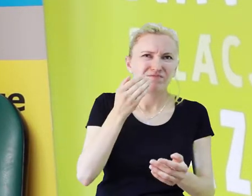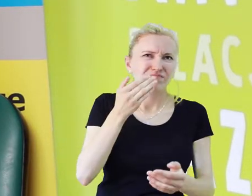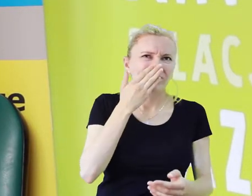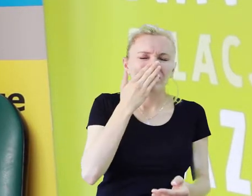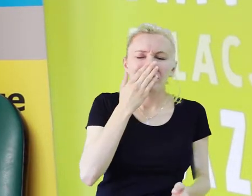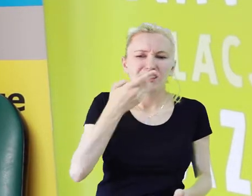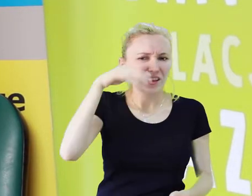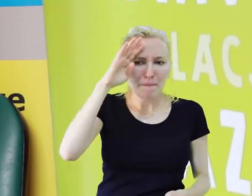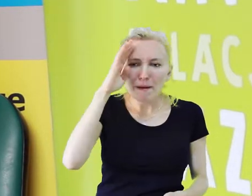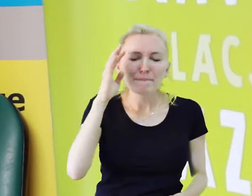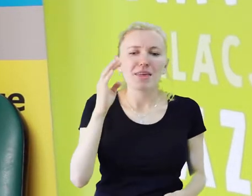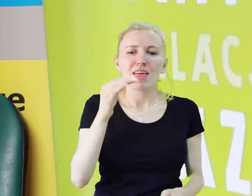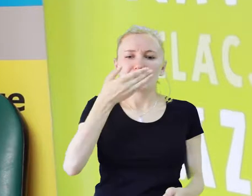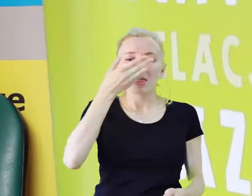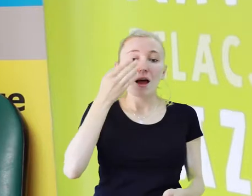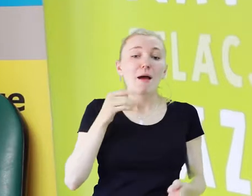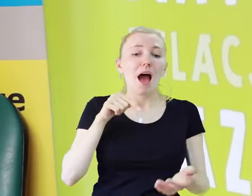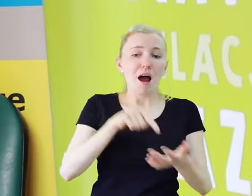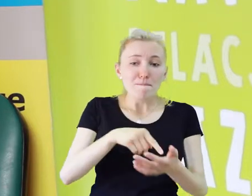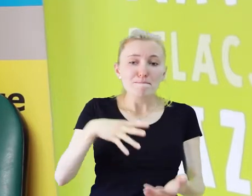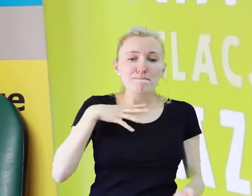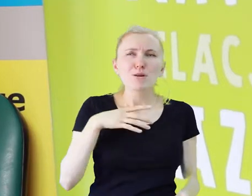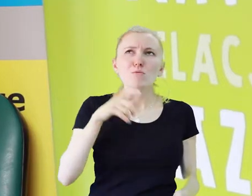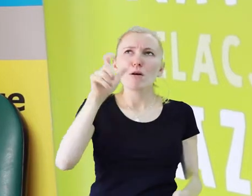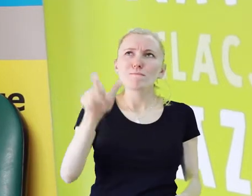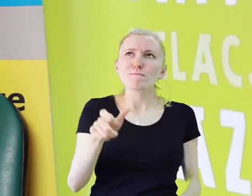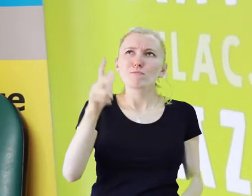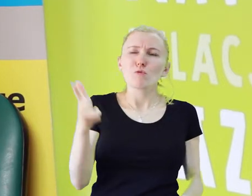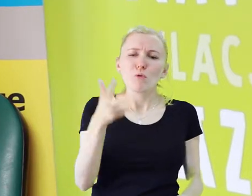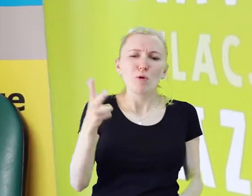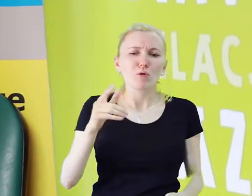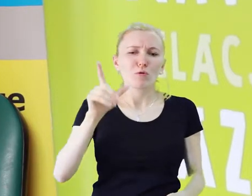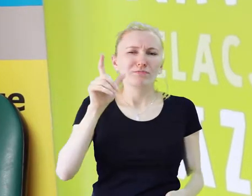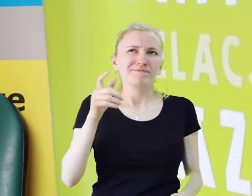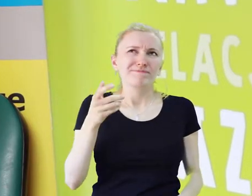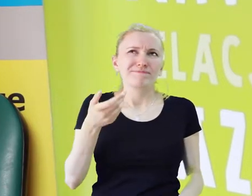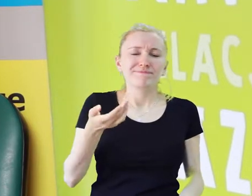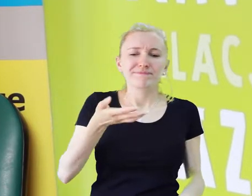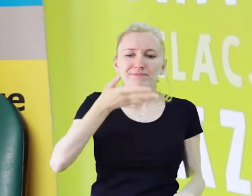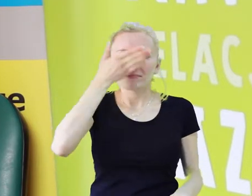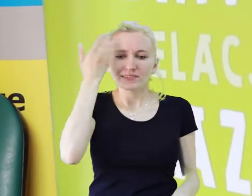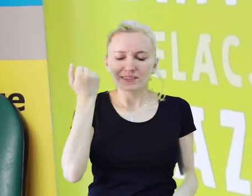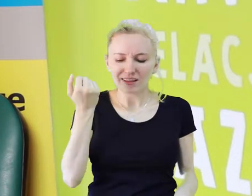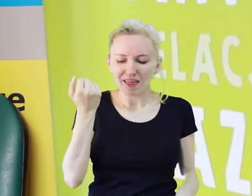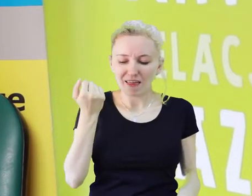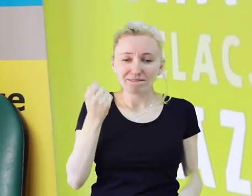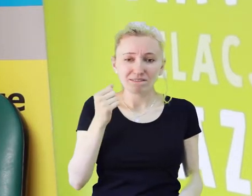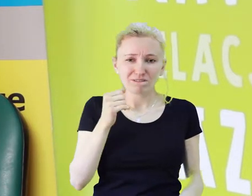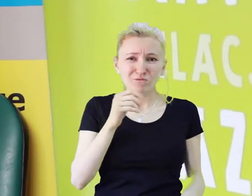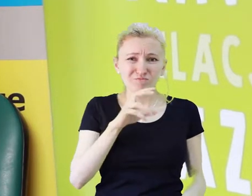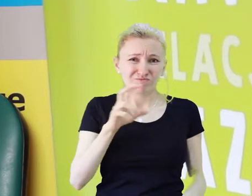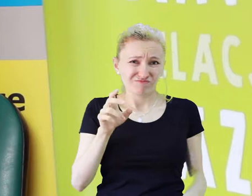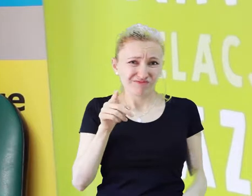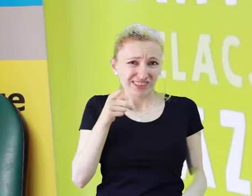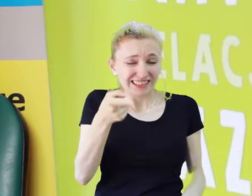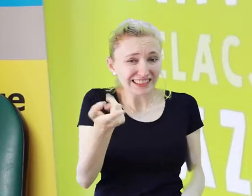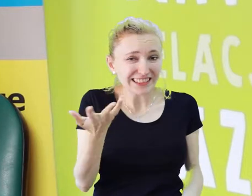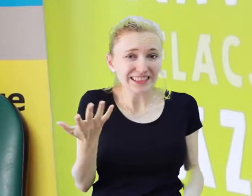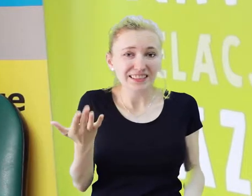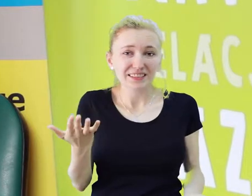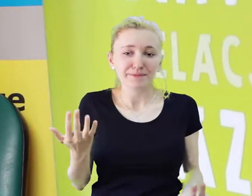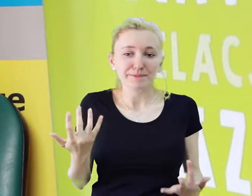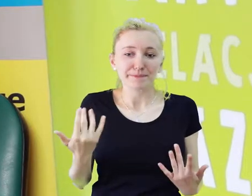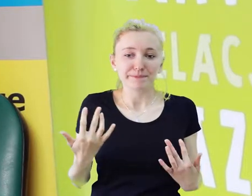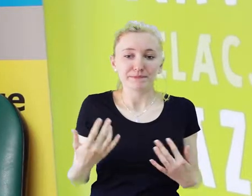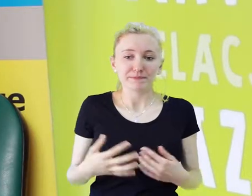nie wiem, nie pamiętam jak to się nazywało. W każdym bądź razie był